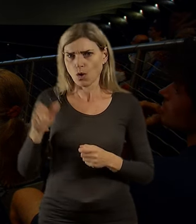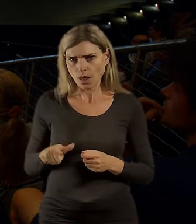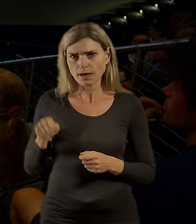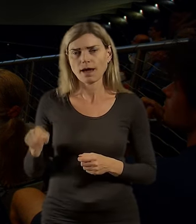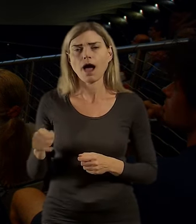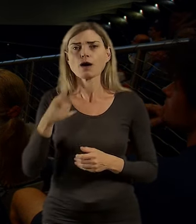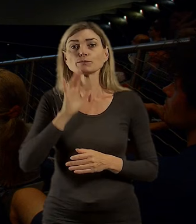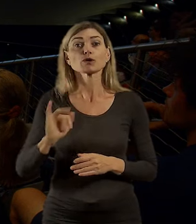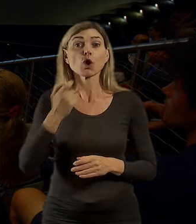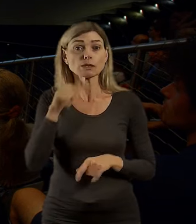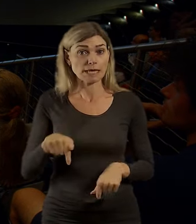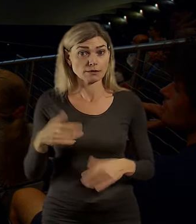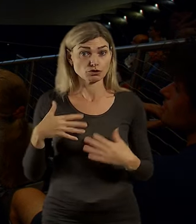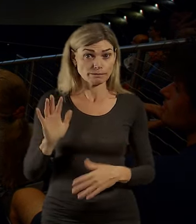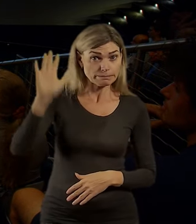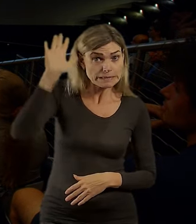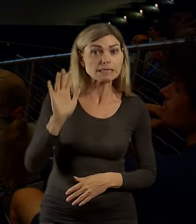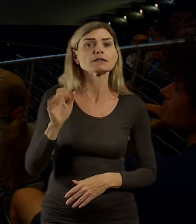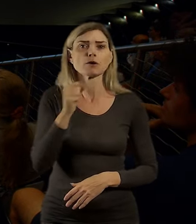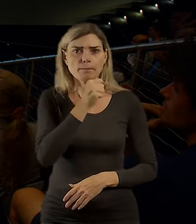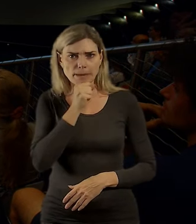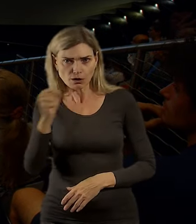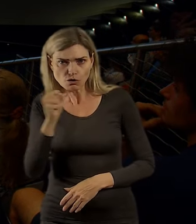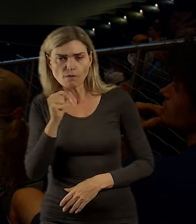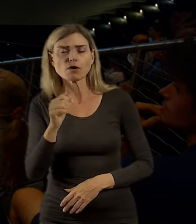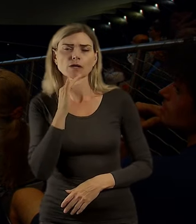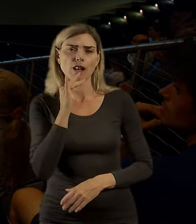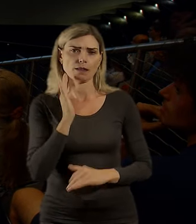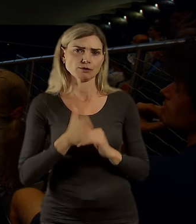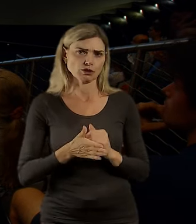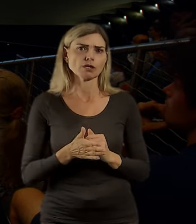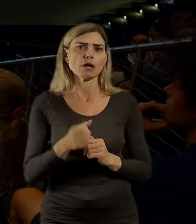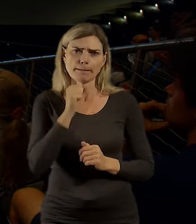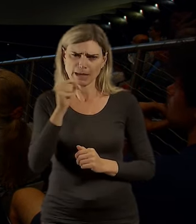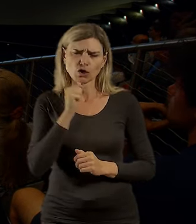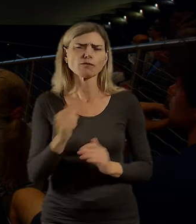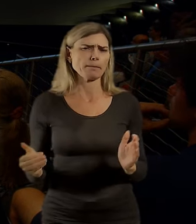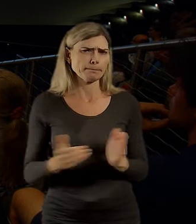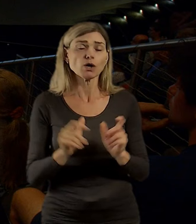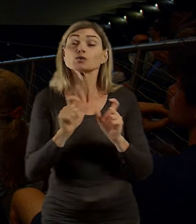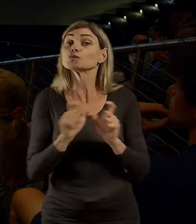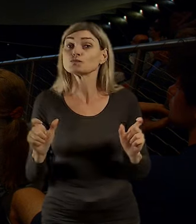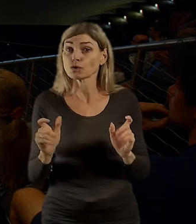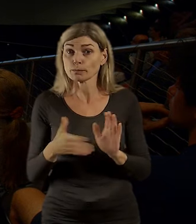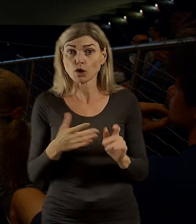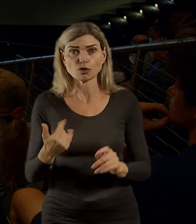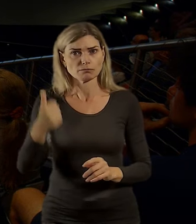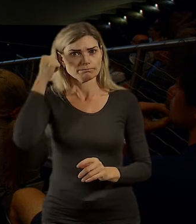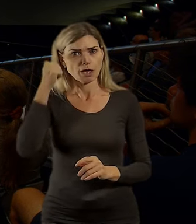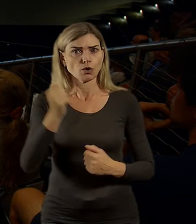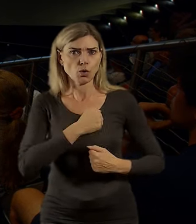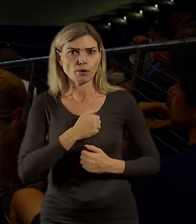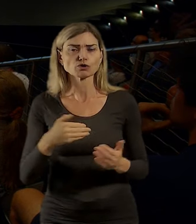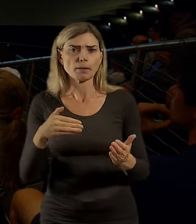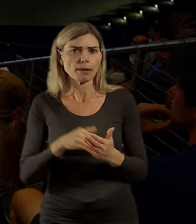případně podá mikrofon. Stačí zvednout ruku, dostanete možnost promluvit. Mikrofon podáváme, protože zaprvé dámy tlumočnice potřebují